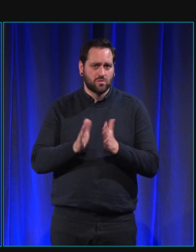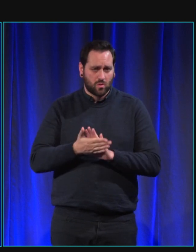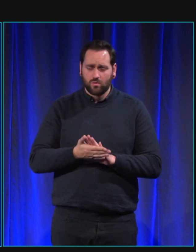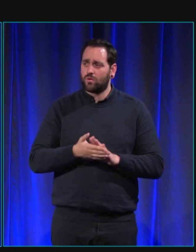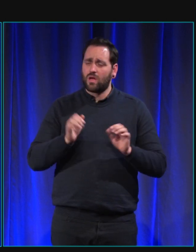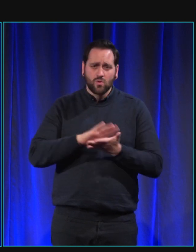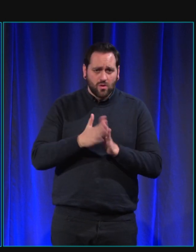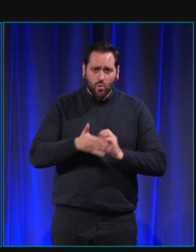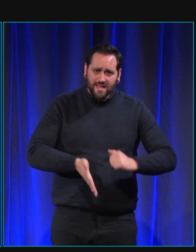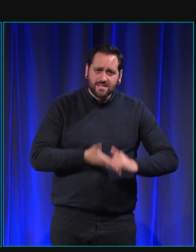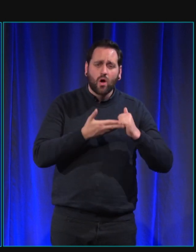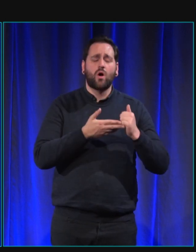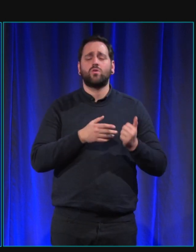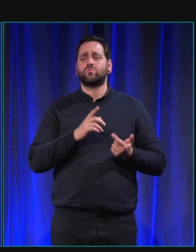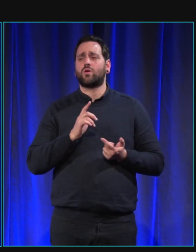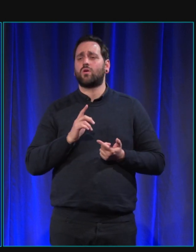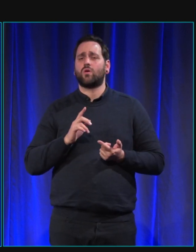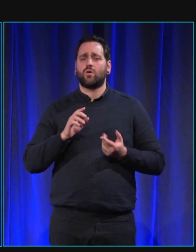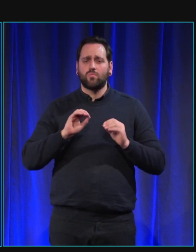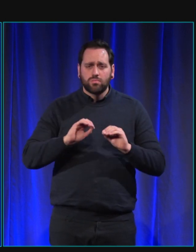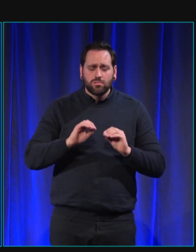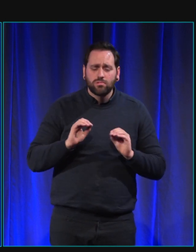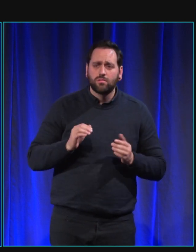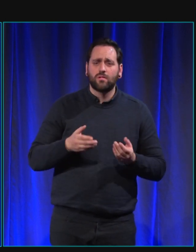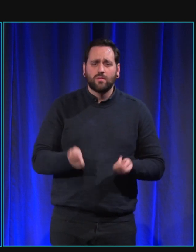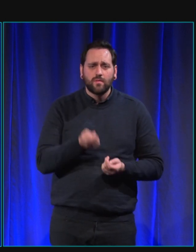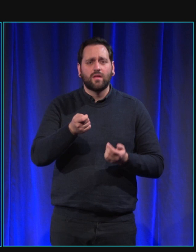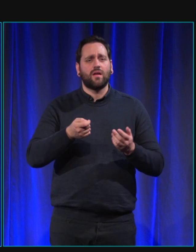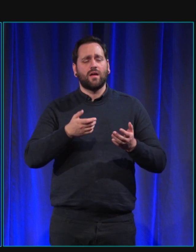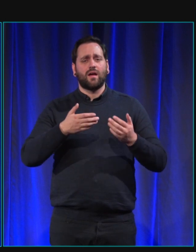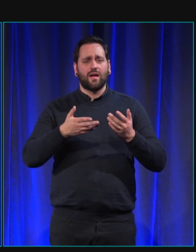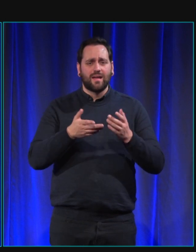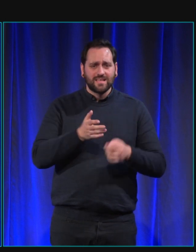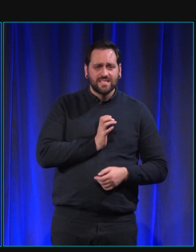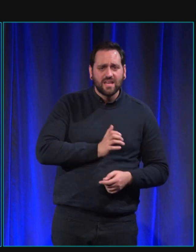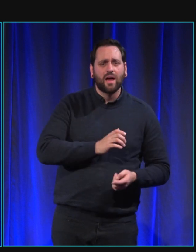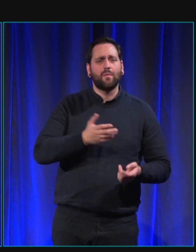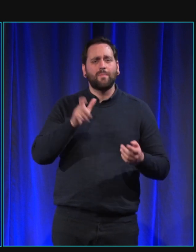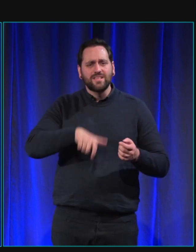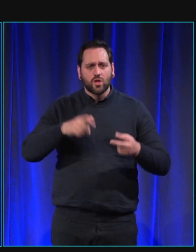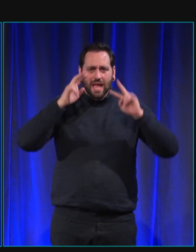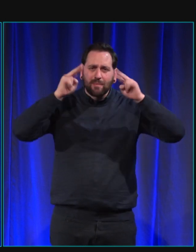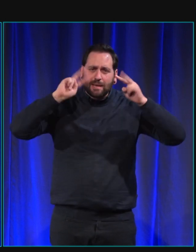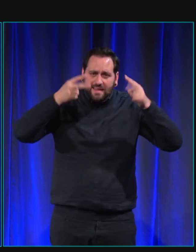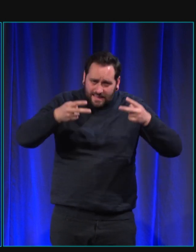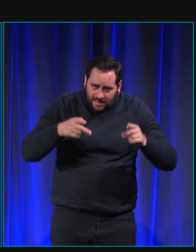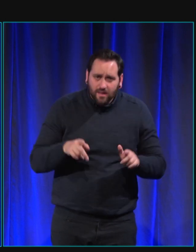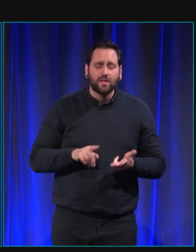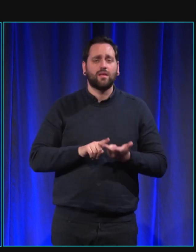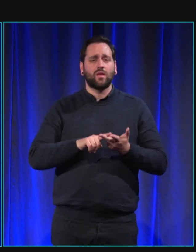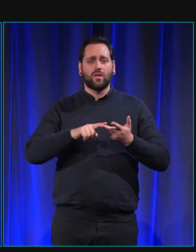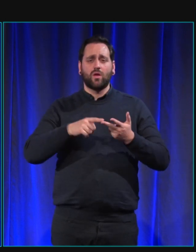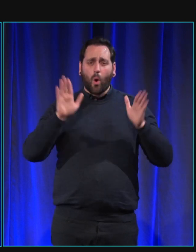'assistance parce qu'il y a des chiens pour les personnes atteintes d'épilepsie j'avais noté des chiens d'éveil pour les enfants autistes pour les handicapés